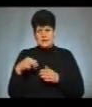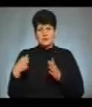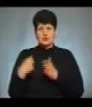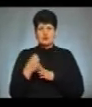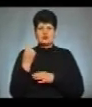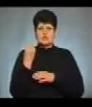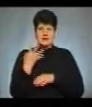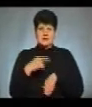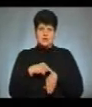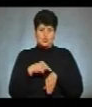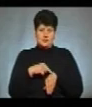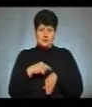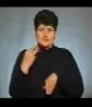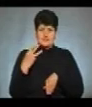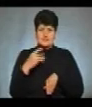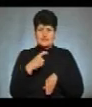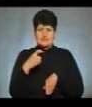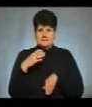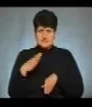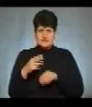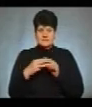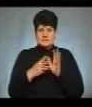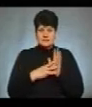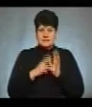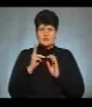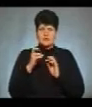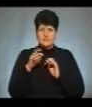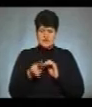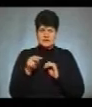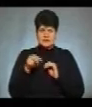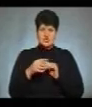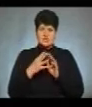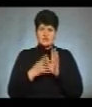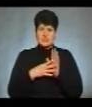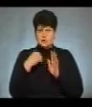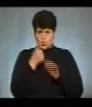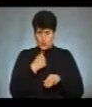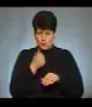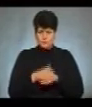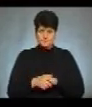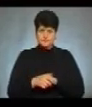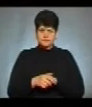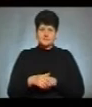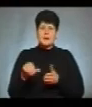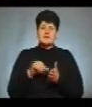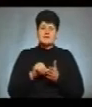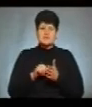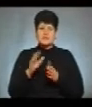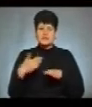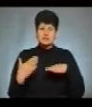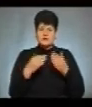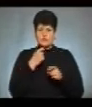14 годин 30 хвилин 18 квітня 2019 року». Представники сторони